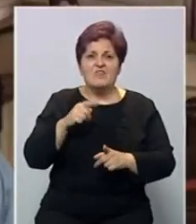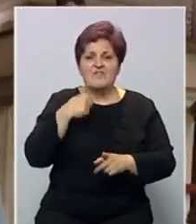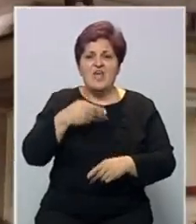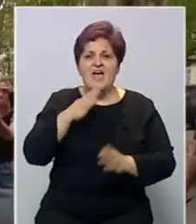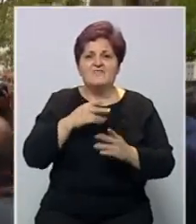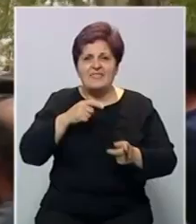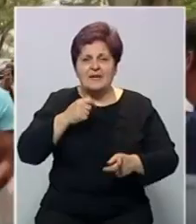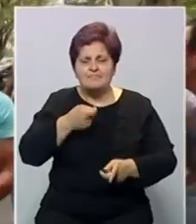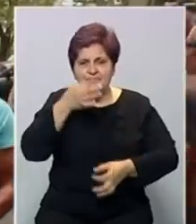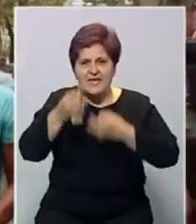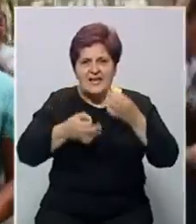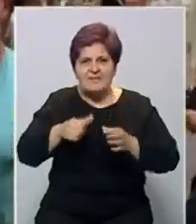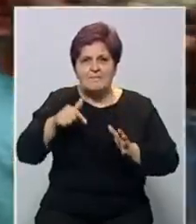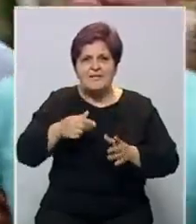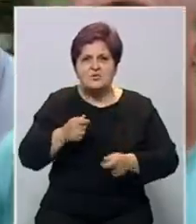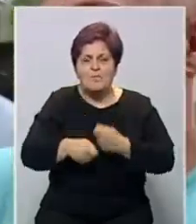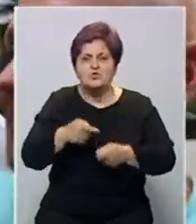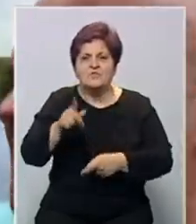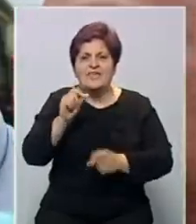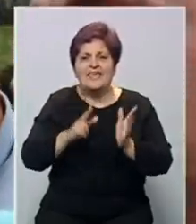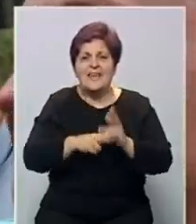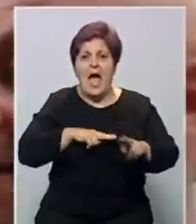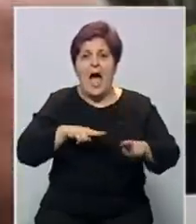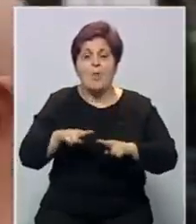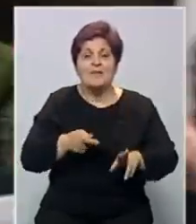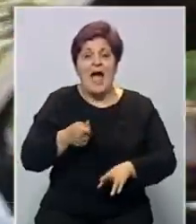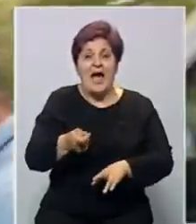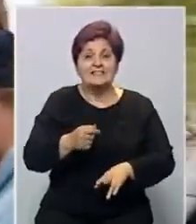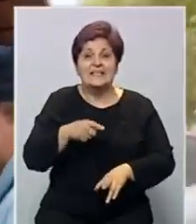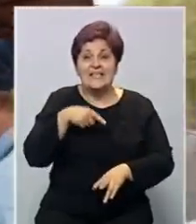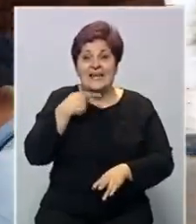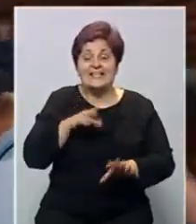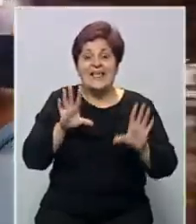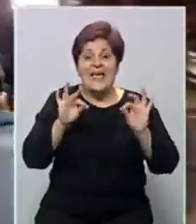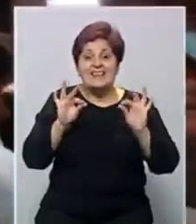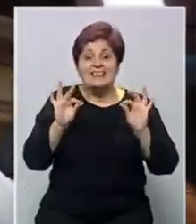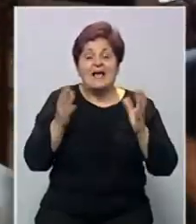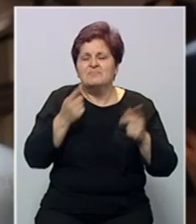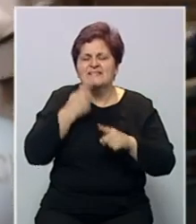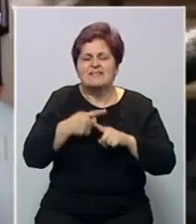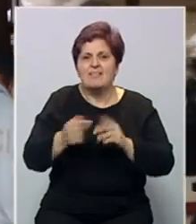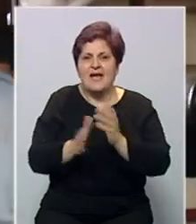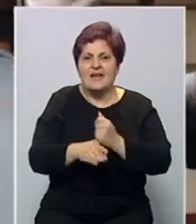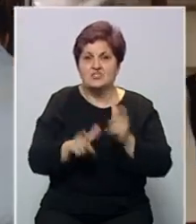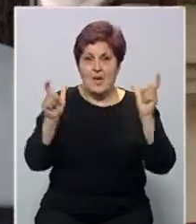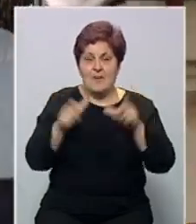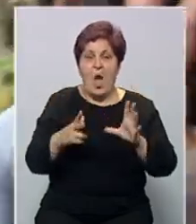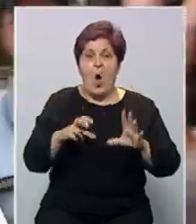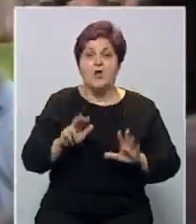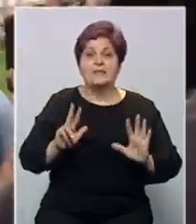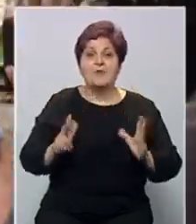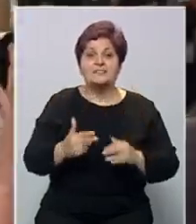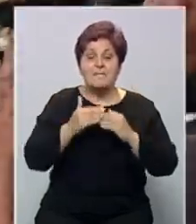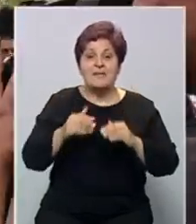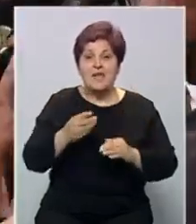vanrednu reviziju plinskog poslovanja u INI, a u Ministarstvu financija objavili su detalje krađe. Blokada 813